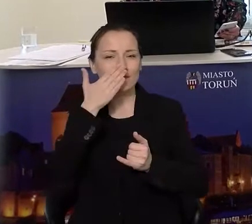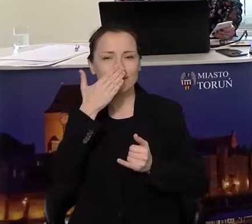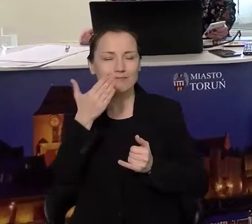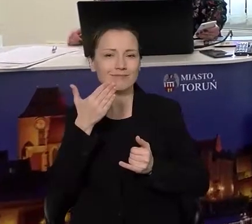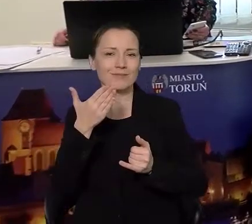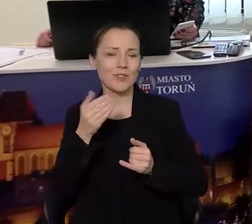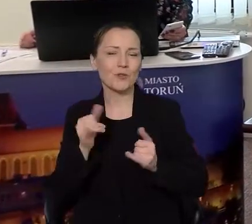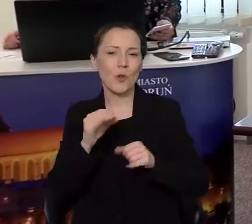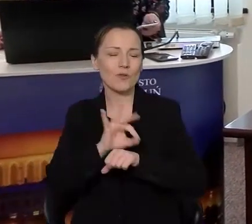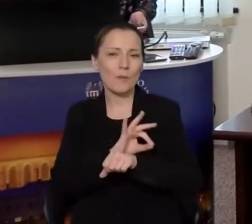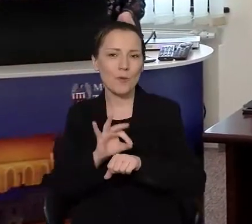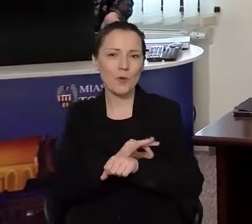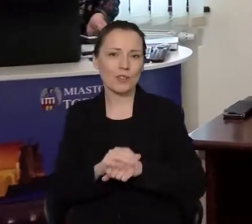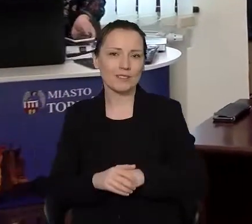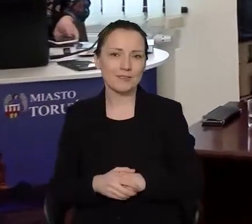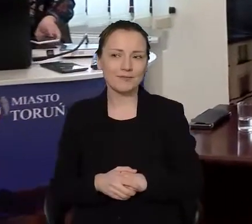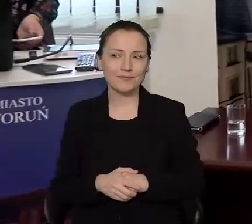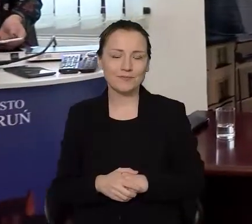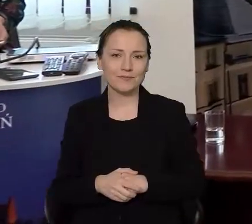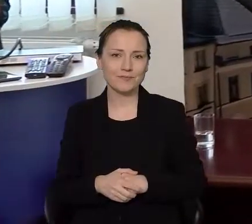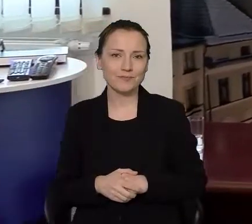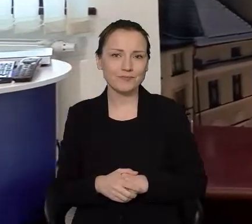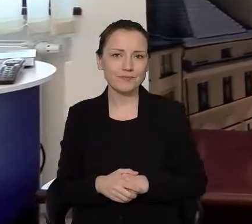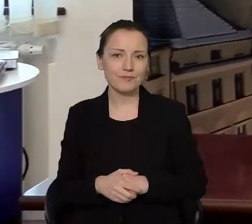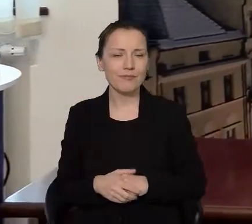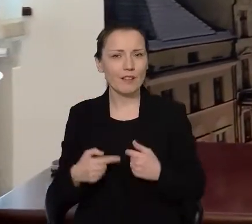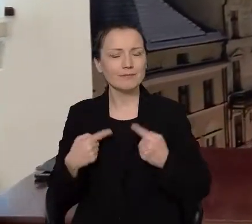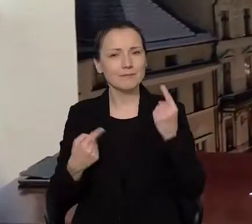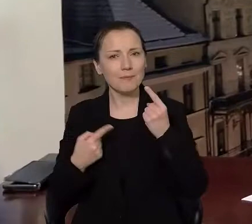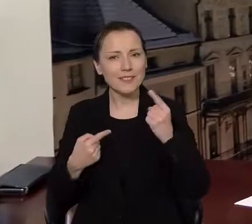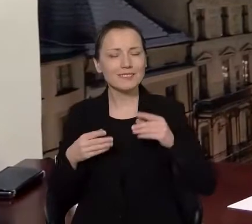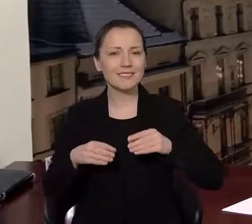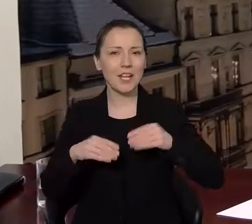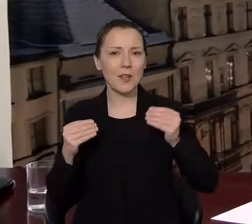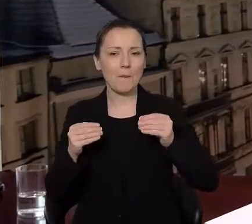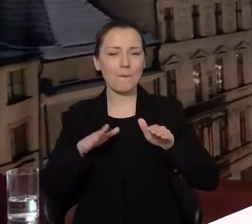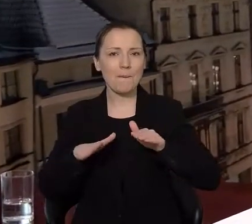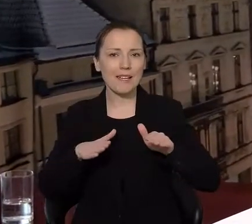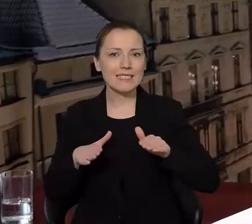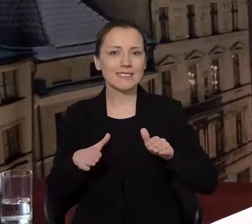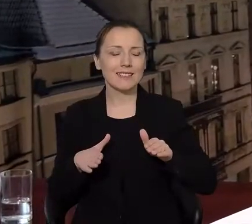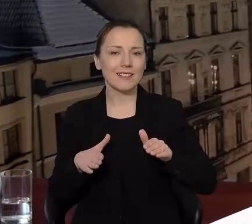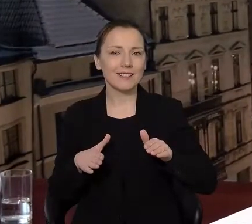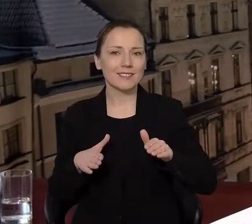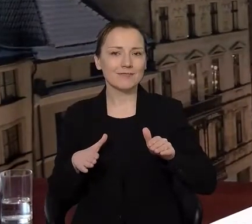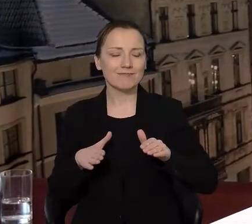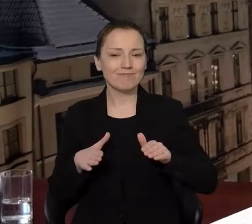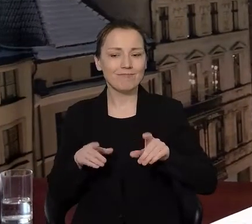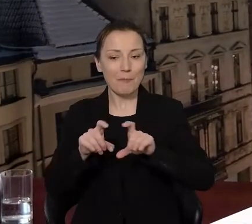mogą być z niego korzyści dla miasta? Myślę, że zacząć trzeba od miejsca. To miejsce to takie